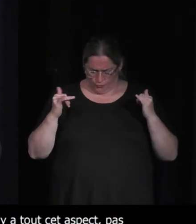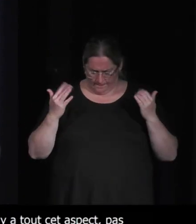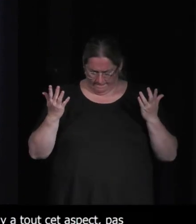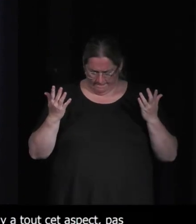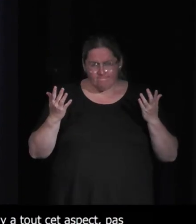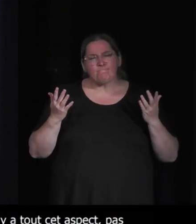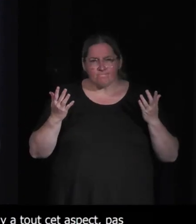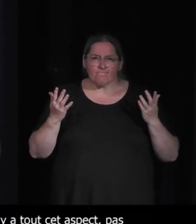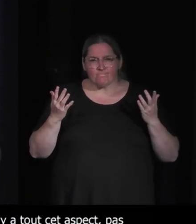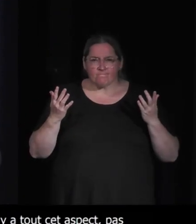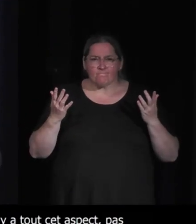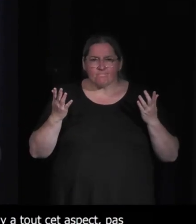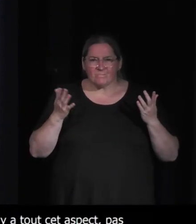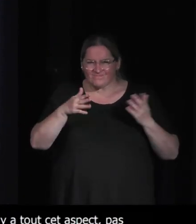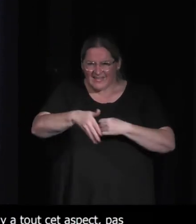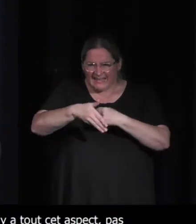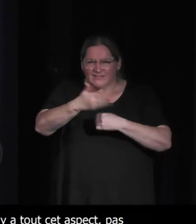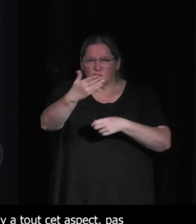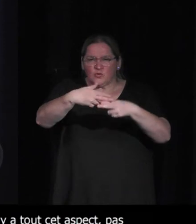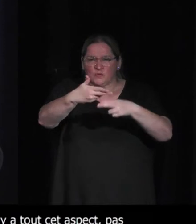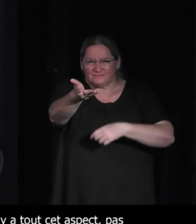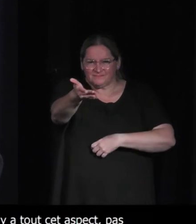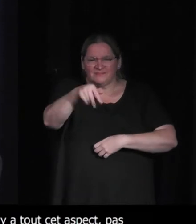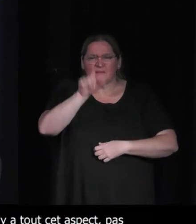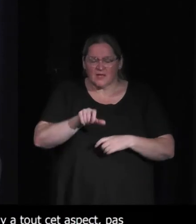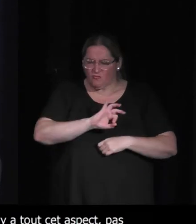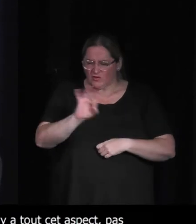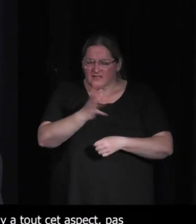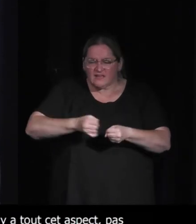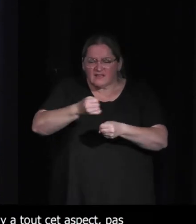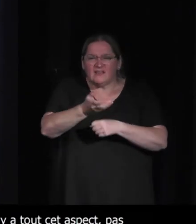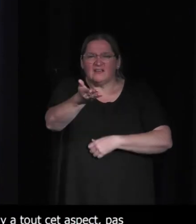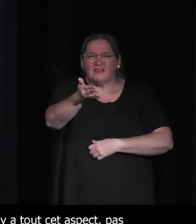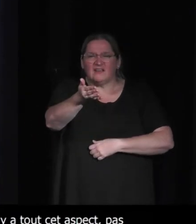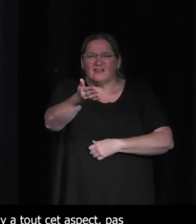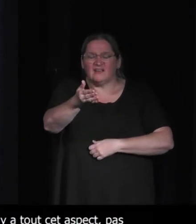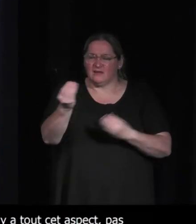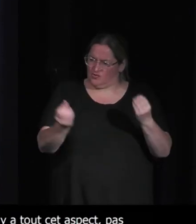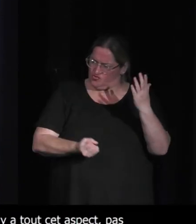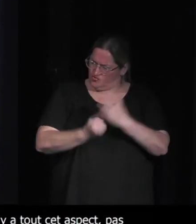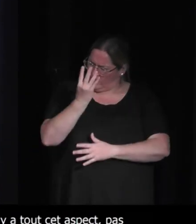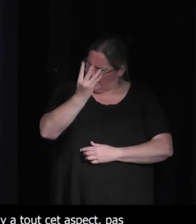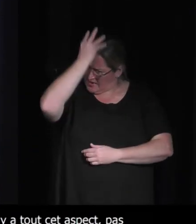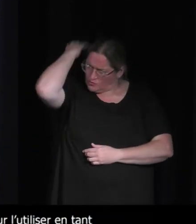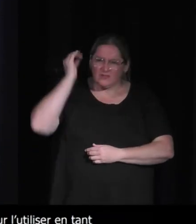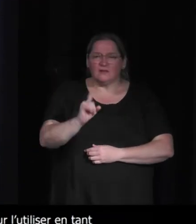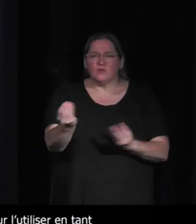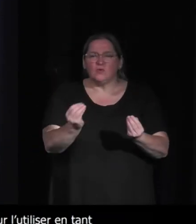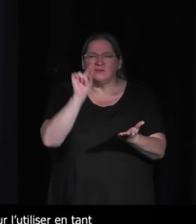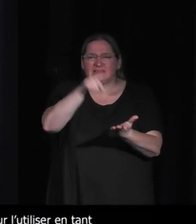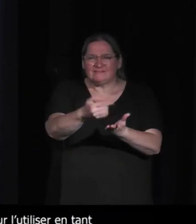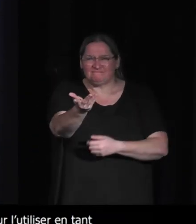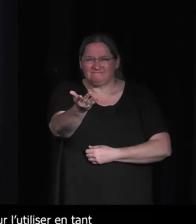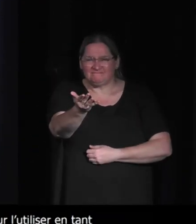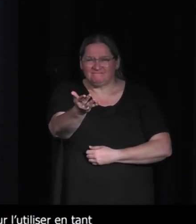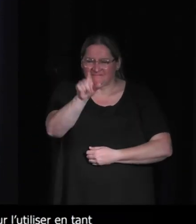plus petit vous allez m'aider peut-être dans la salle qui est fait par des français en c'est pas en Nouvelle-Calédonie ou qui ont